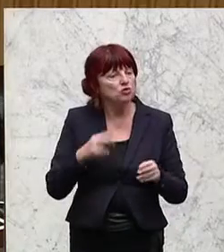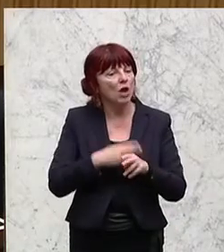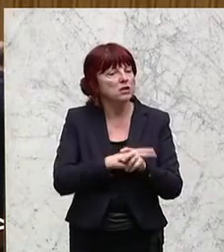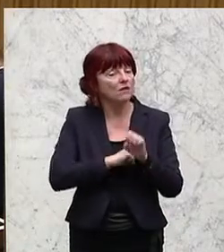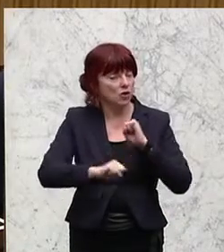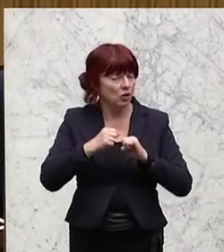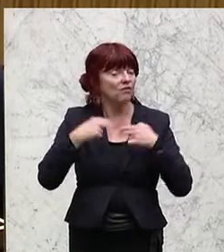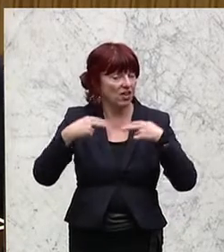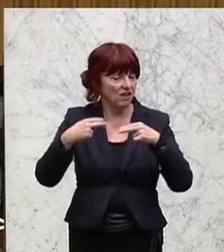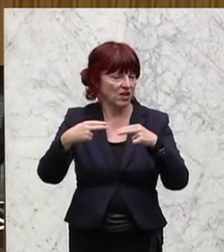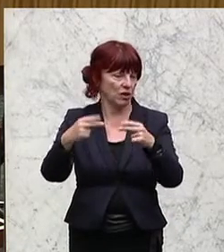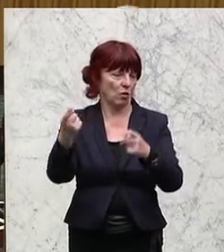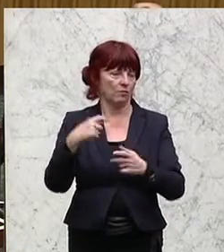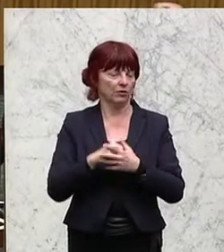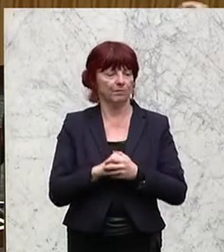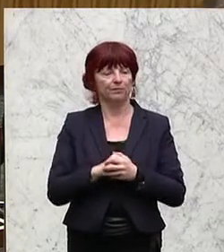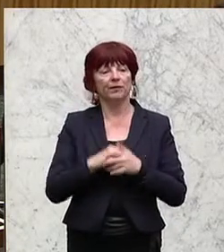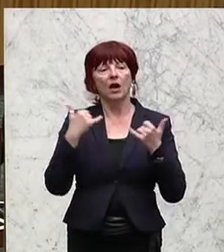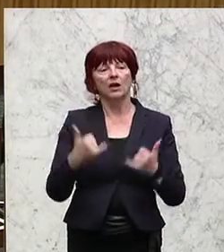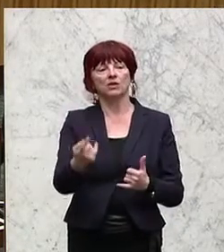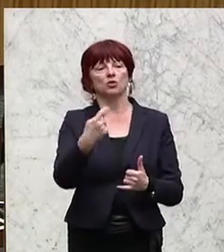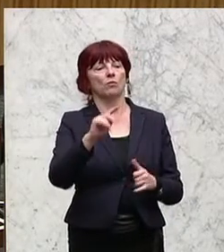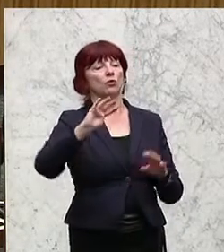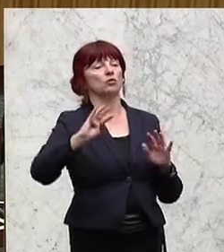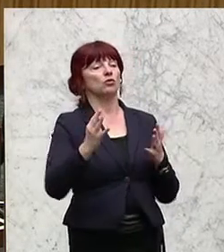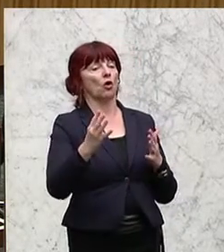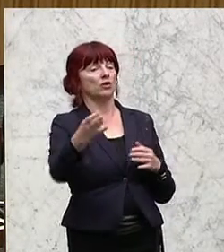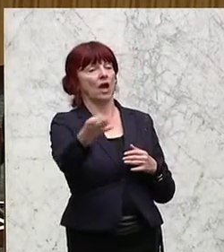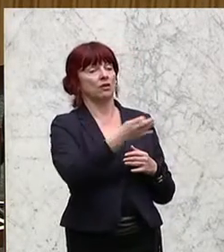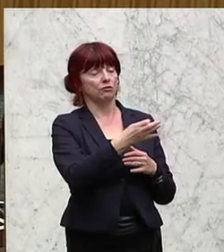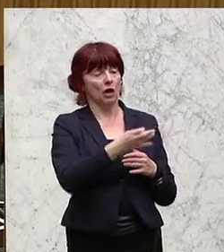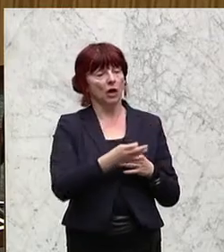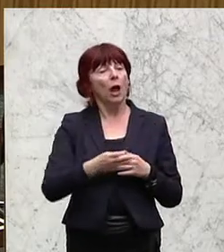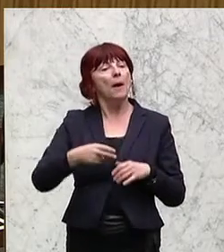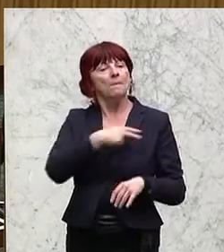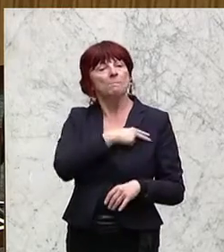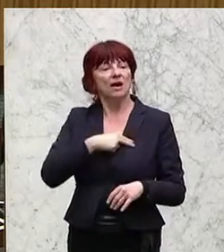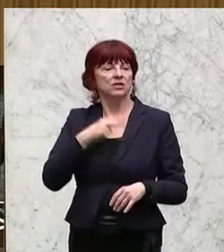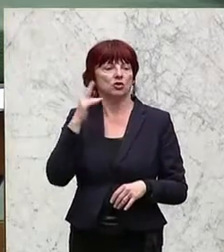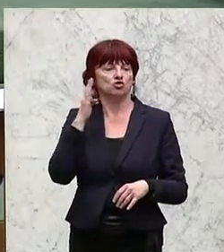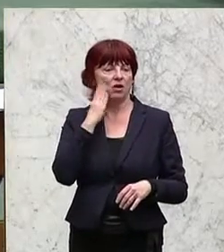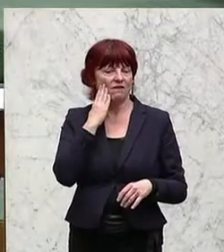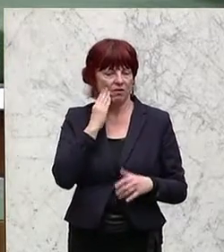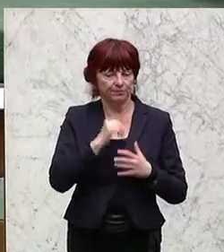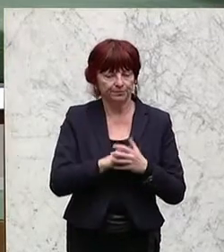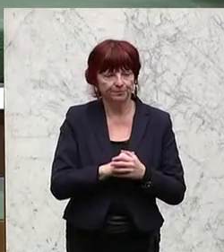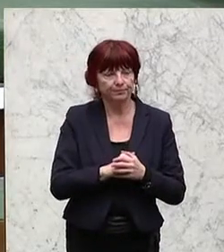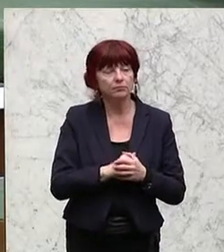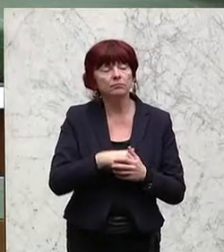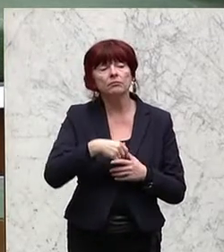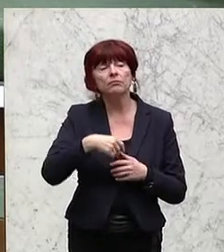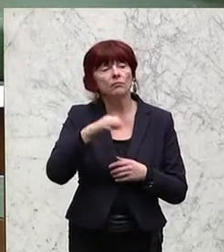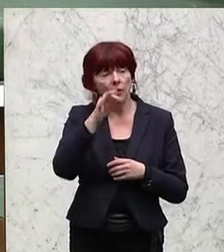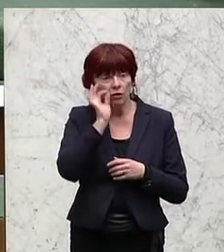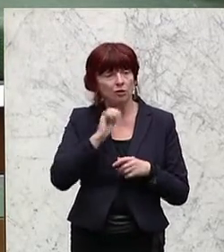Damit gelangen wir zur neunten Anfrage. Herr Abgeordneter Mag. Harald Stephan, bitte. Frau Präsidentin, Herr Bundesminister,